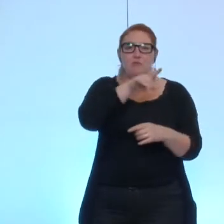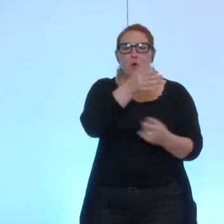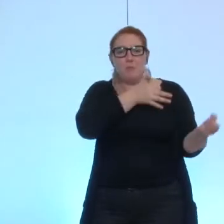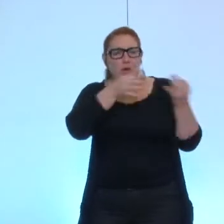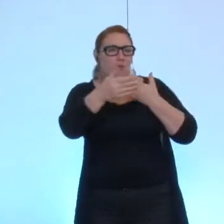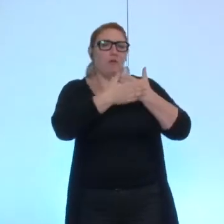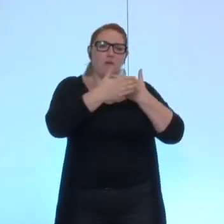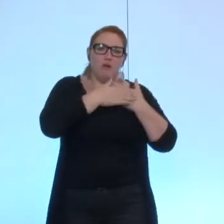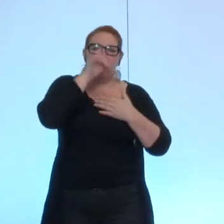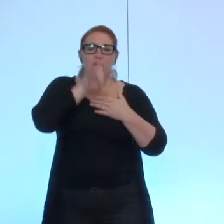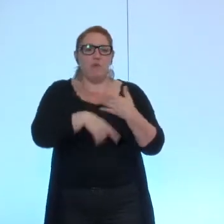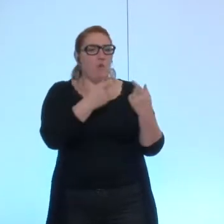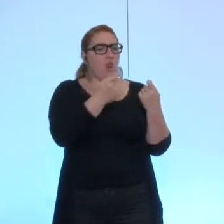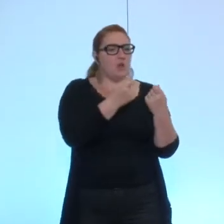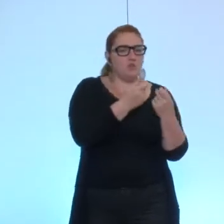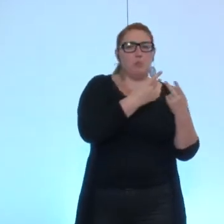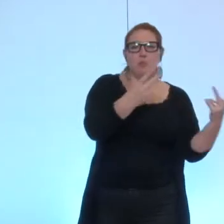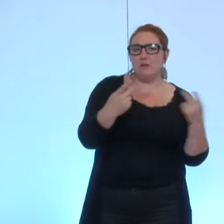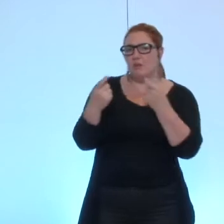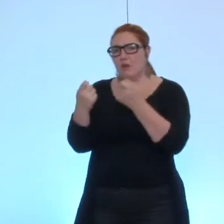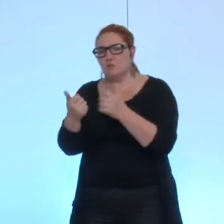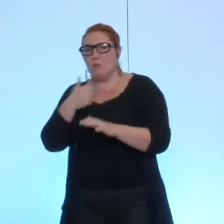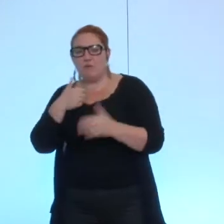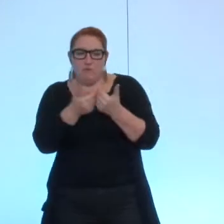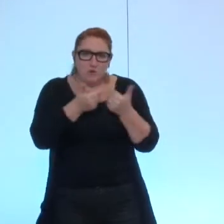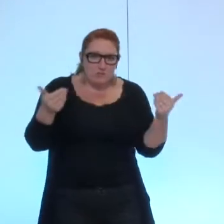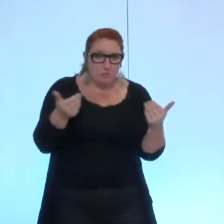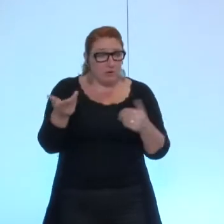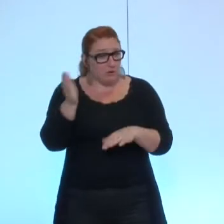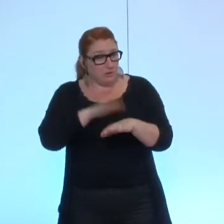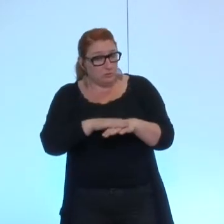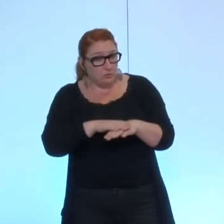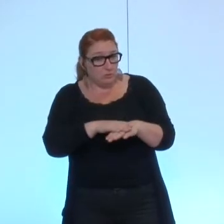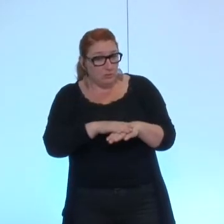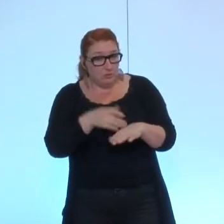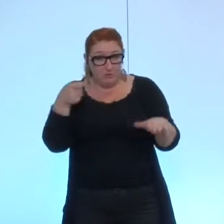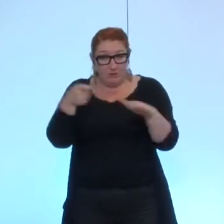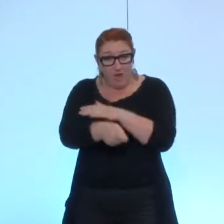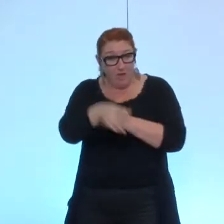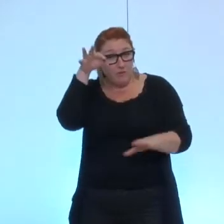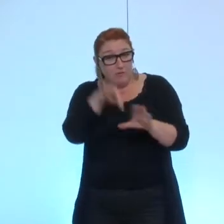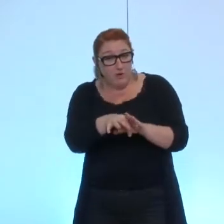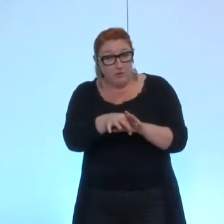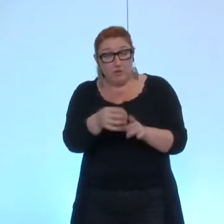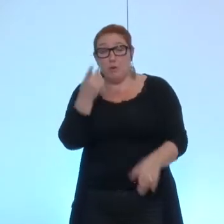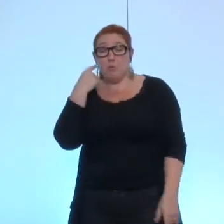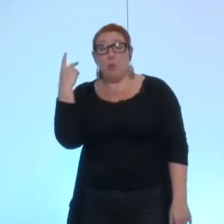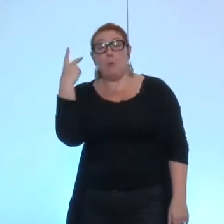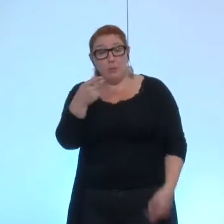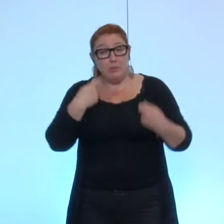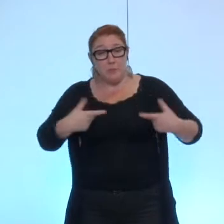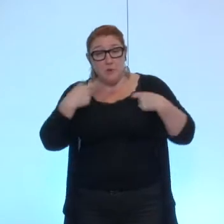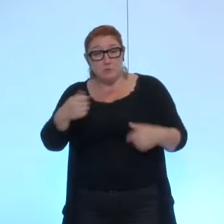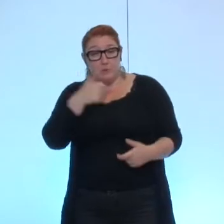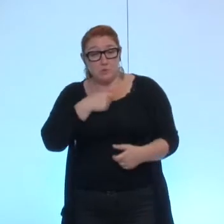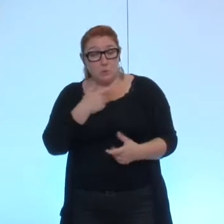privé, et là, vous votez des aides pour financer vos dépenses personnelles, et j'insiste bien, personnelles. Il ne